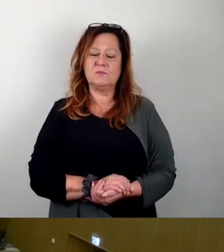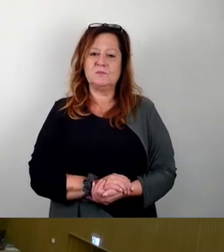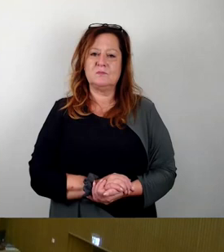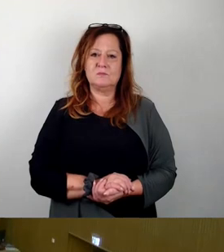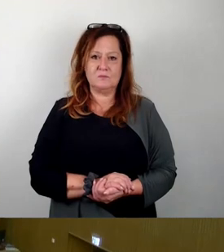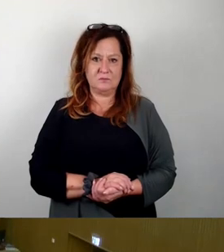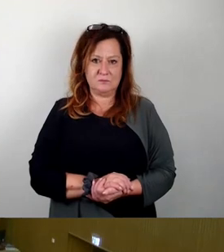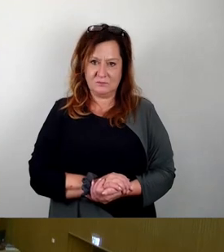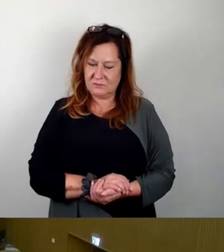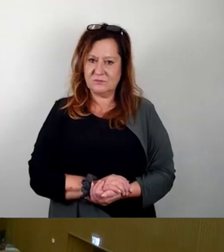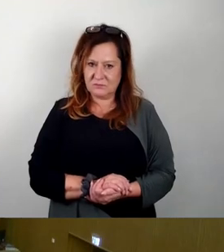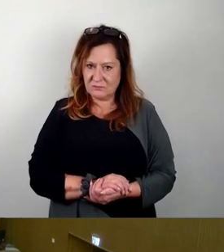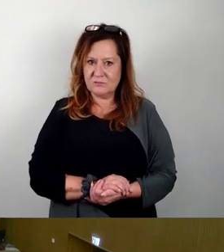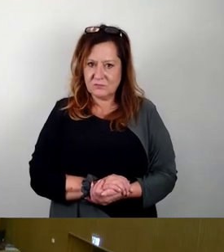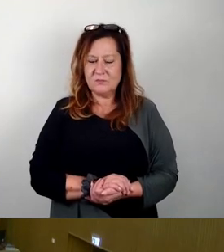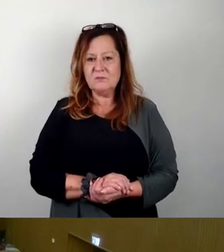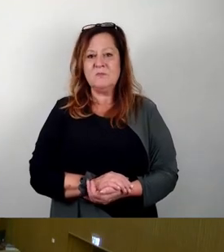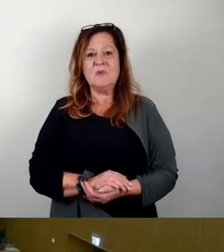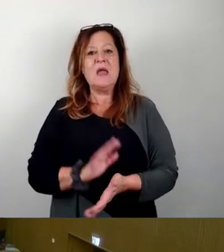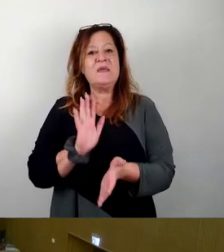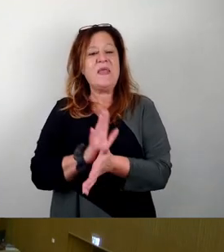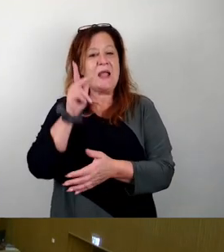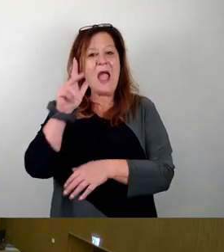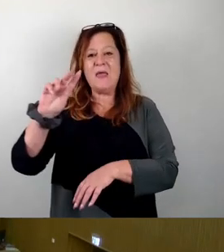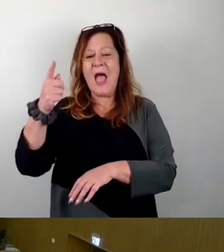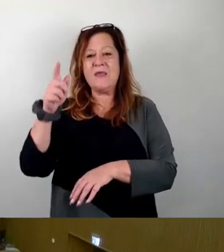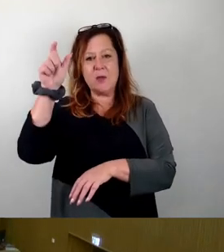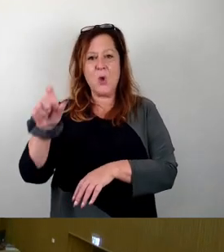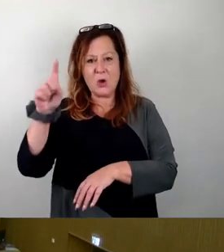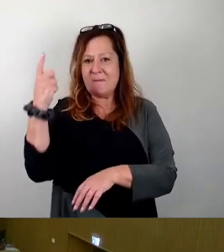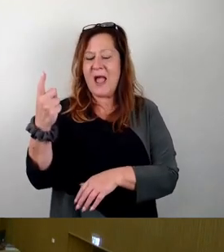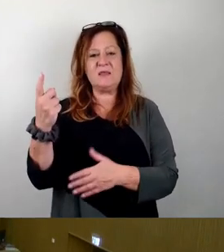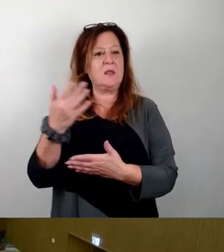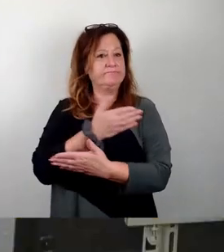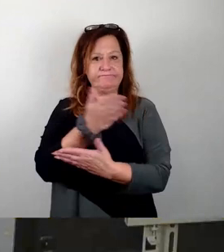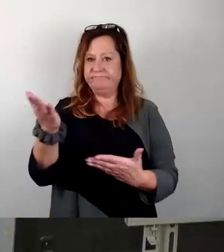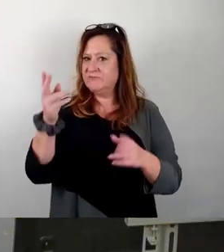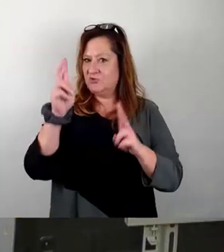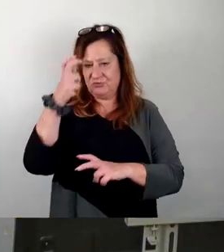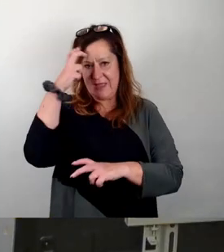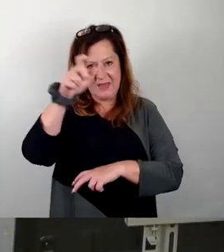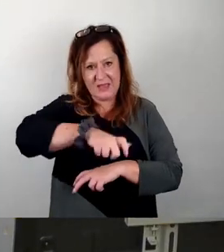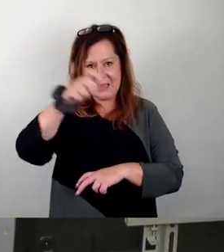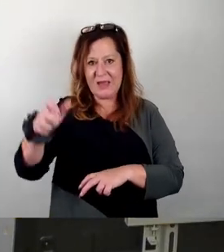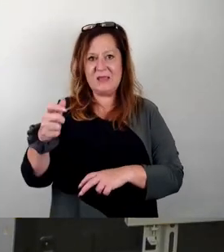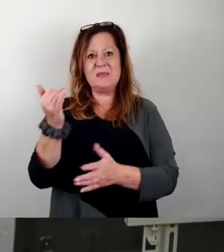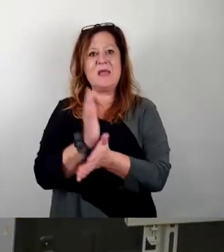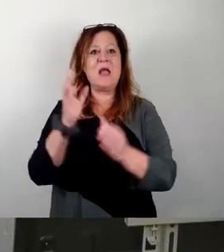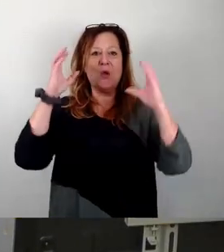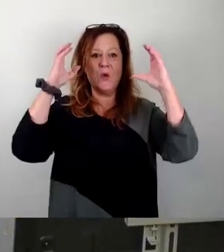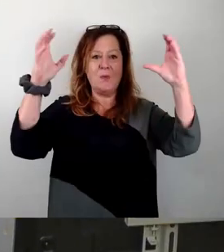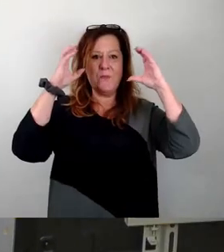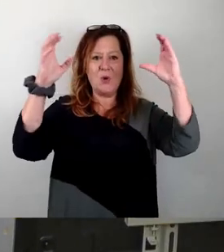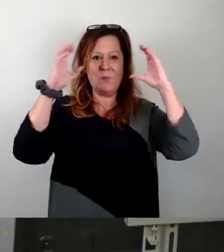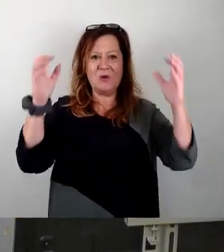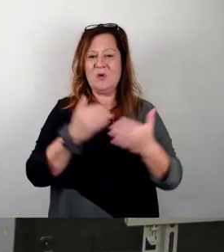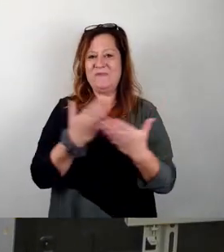Sehr geehrter erster Bürgermeister, sehr geehrte Damen und Herren Stadträte, sehr geehrtes Publikum. Sie wissen gar nicht, was ich hier abspiele,